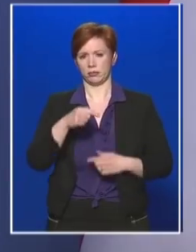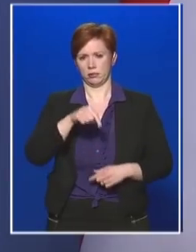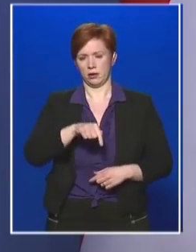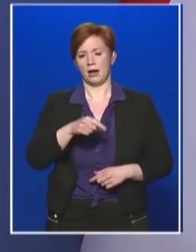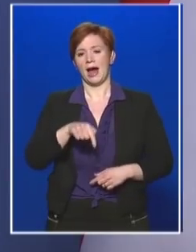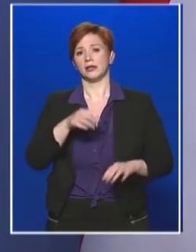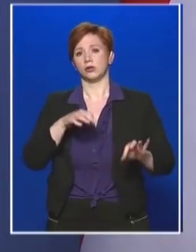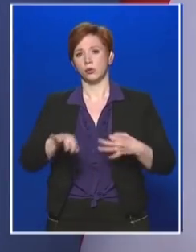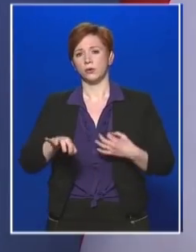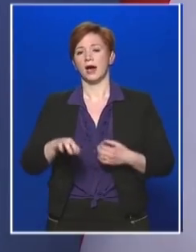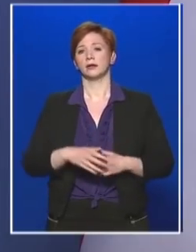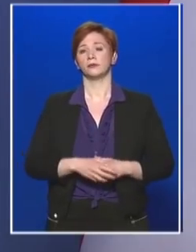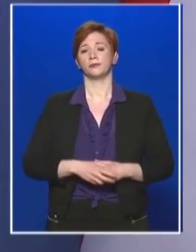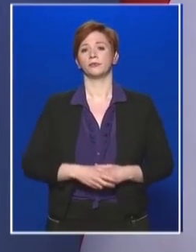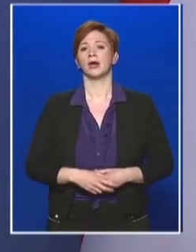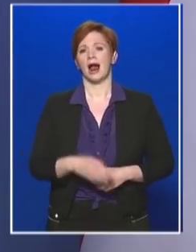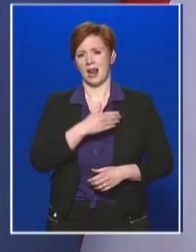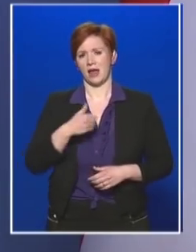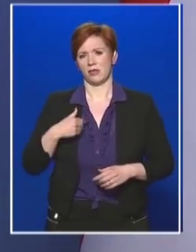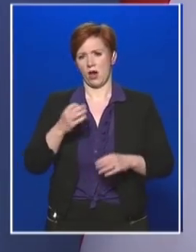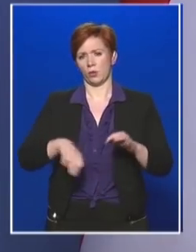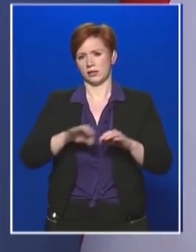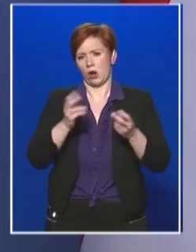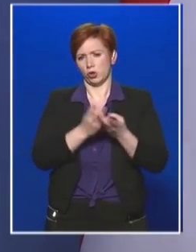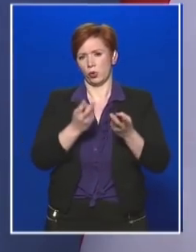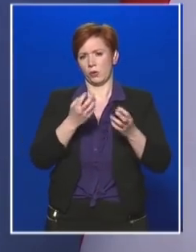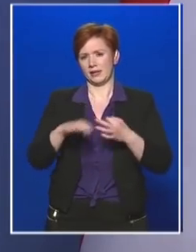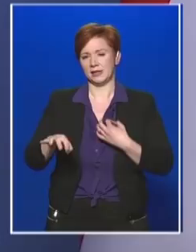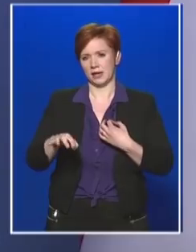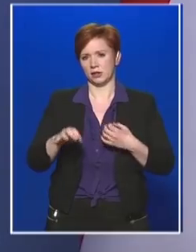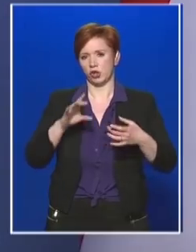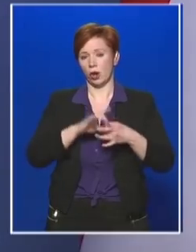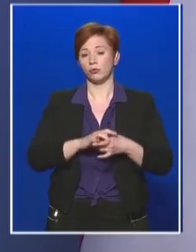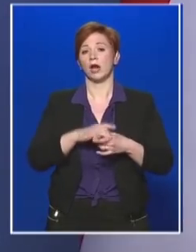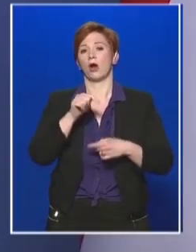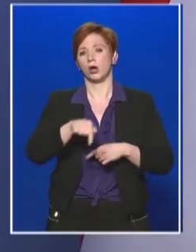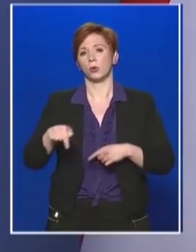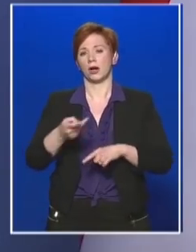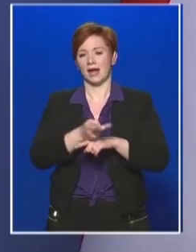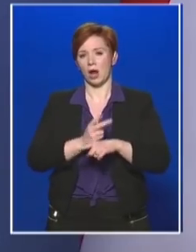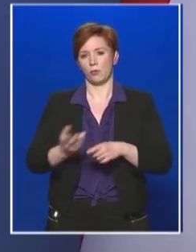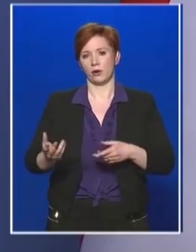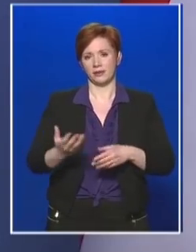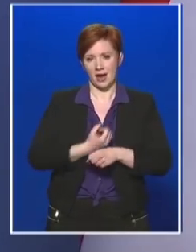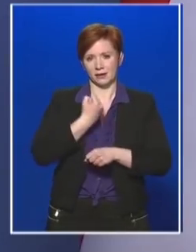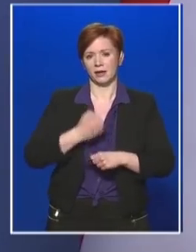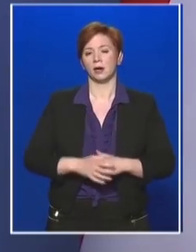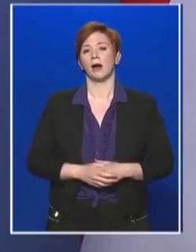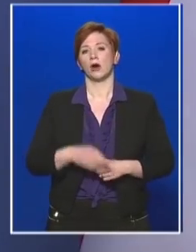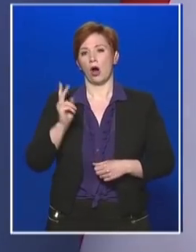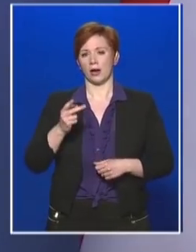Lengyelország hasonló intézkedése kapcsán azok az államok nyerték meg, akik a multinacionális üzletáncok